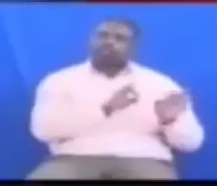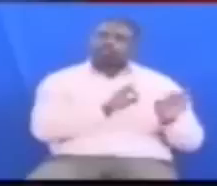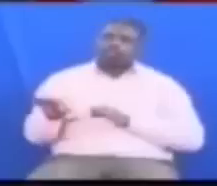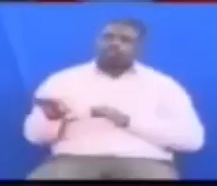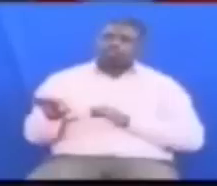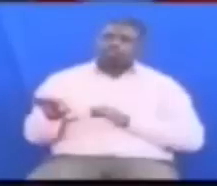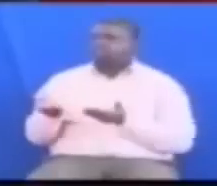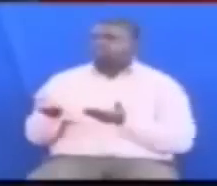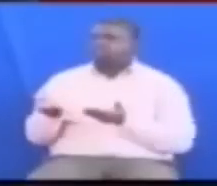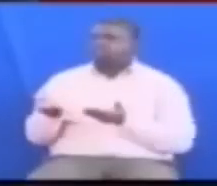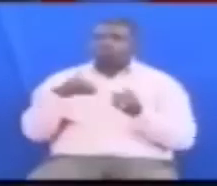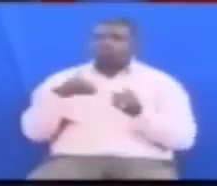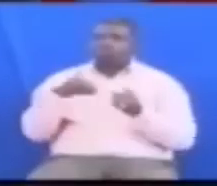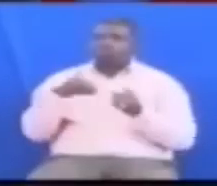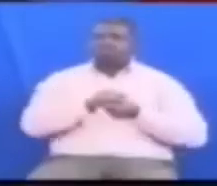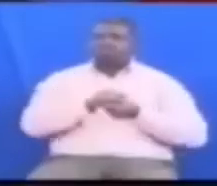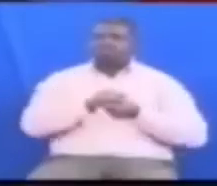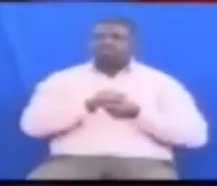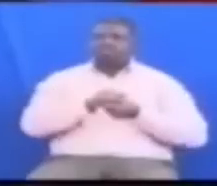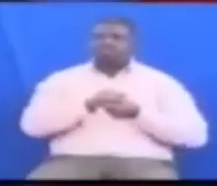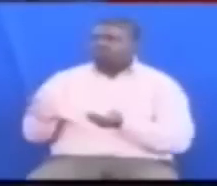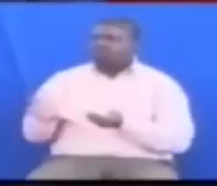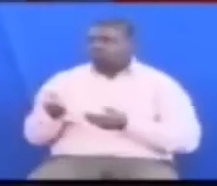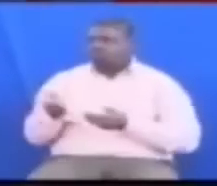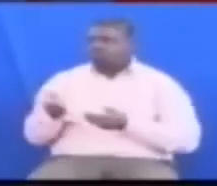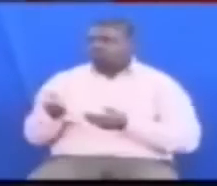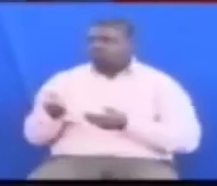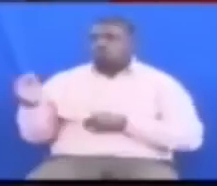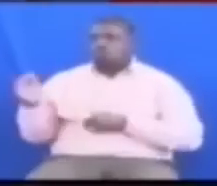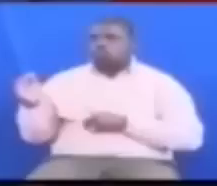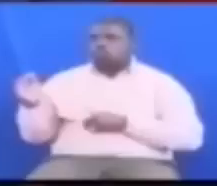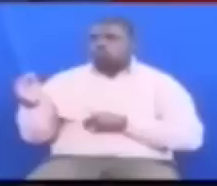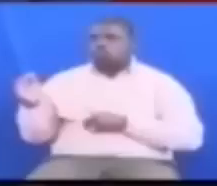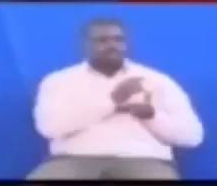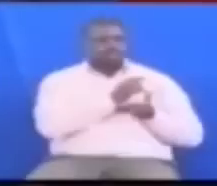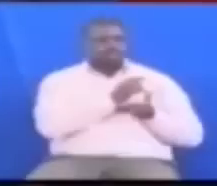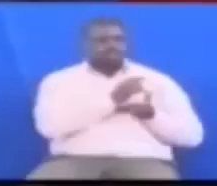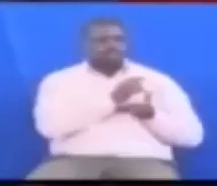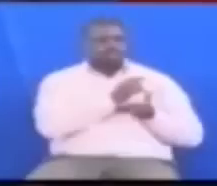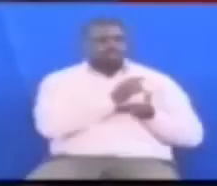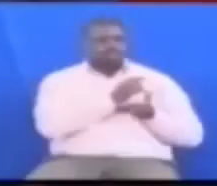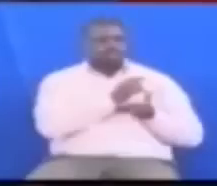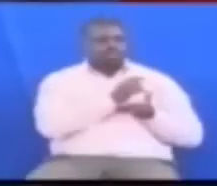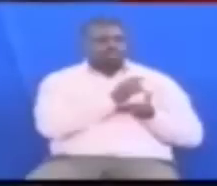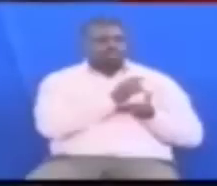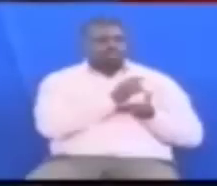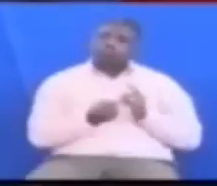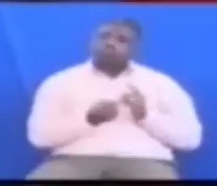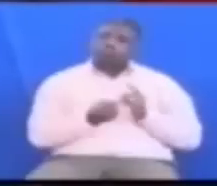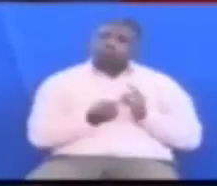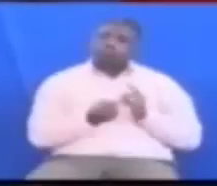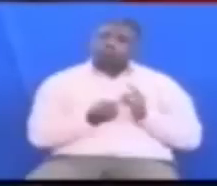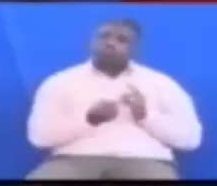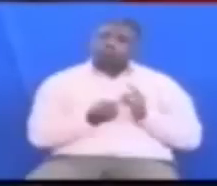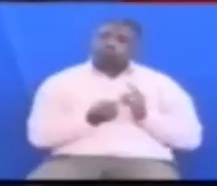sasa Wakifika pale vya hivyo vyote ya vipo Wanaambiwa waende dali salama Tume mweshimua mwenye kiti tunawomba sana Tume kuwa tunasumumuzo kwamba mbefu sana